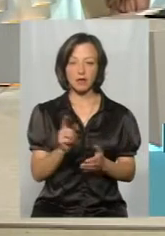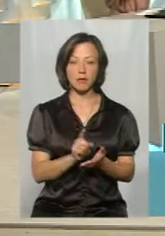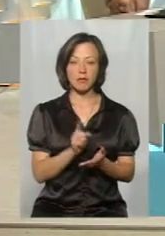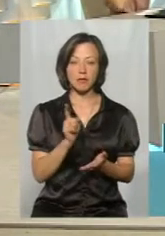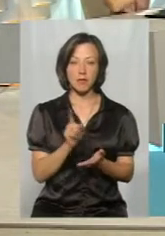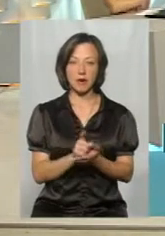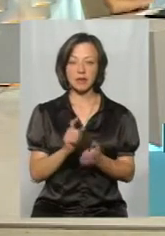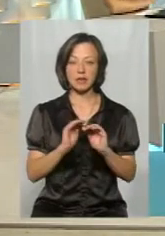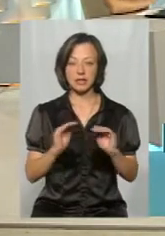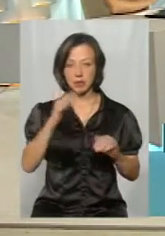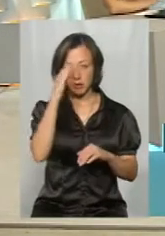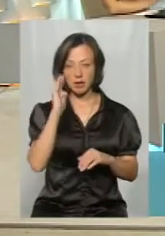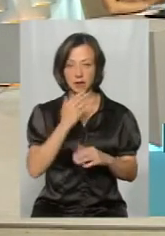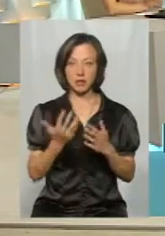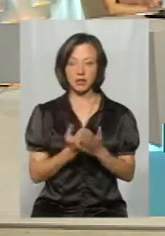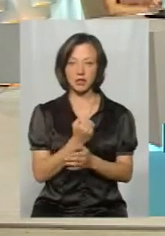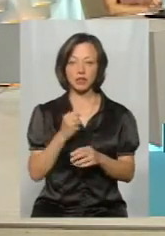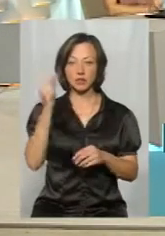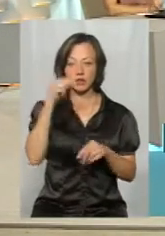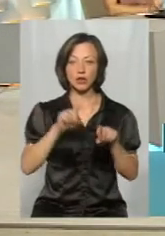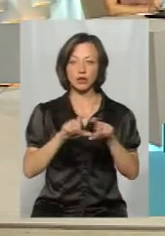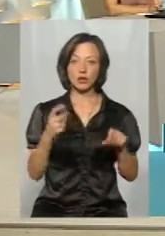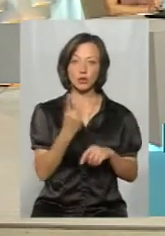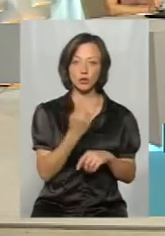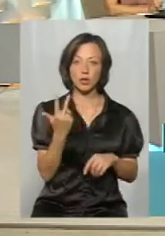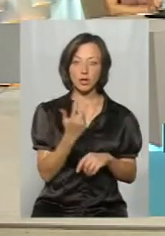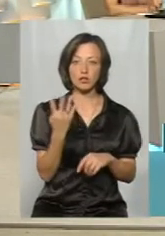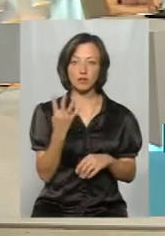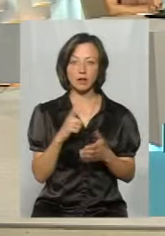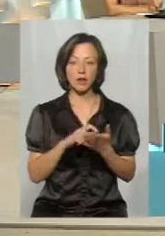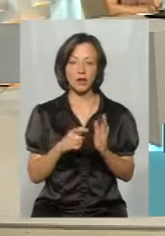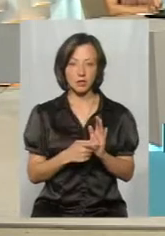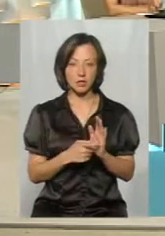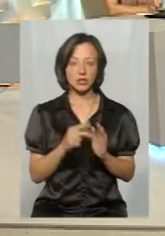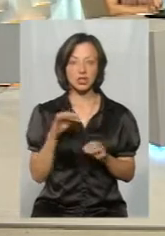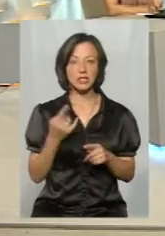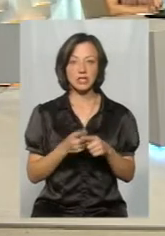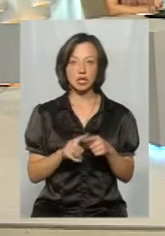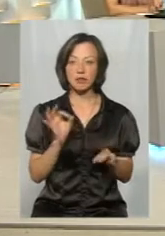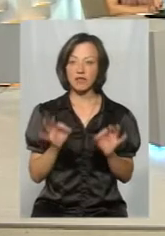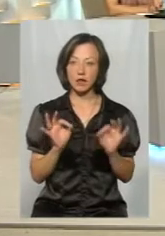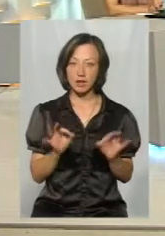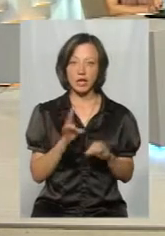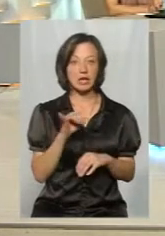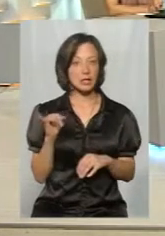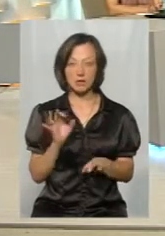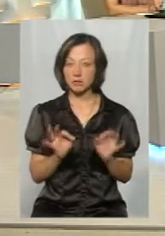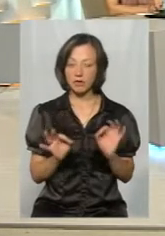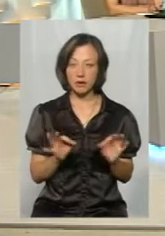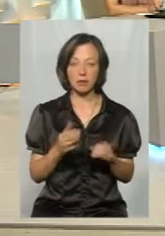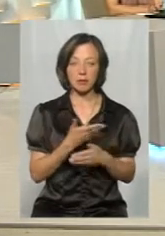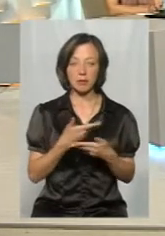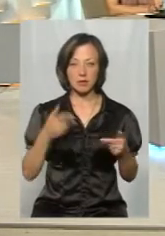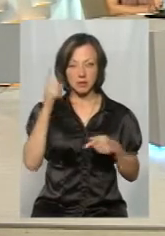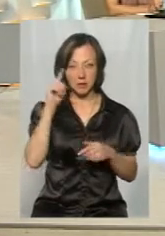батьки і учні, знайти нові навчальні заклади, хто з другого, хто з третього, хто з четвертого класу, так? Чи це справедливо? Та ні, не справедливо, тому що ми